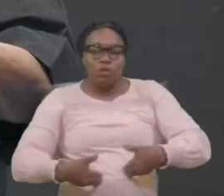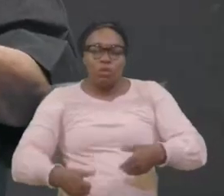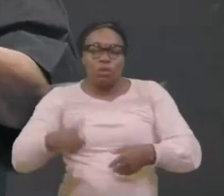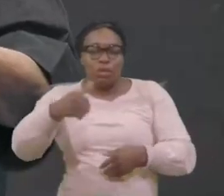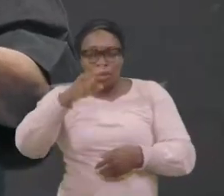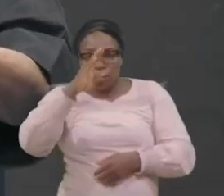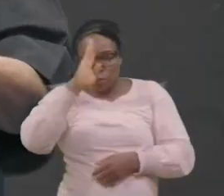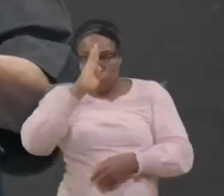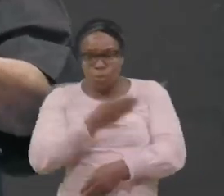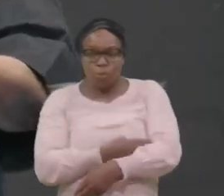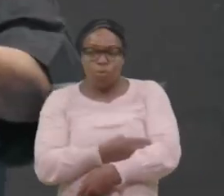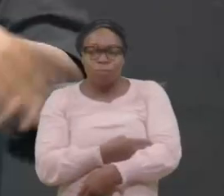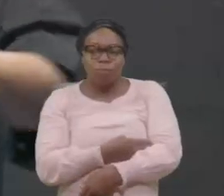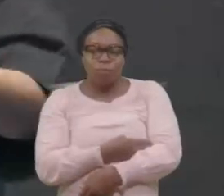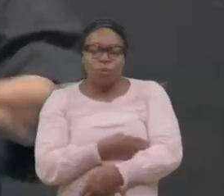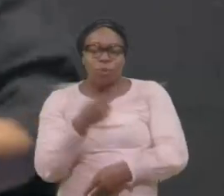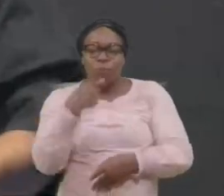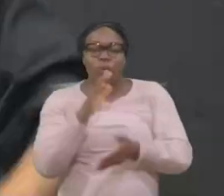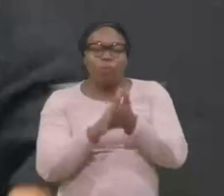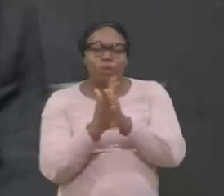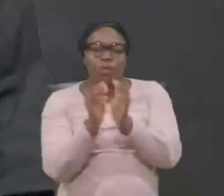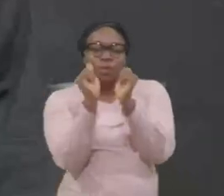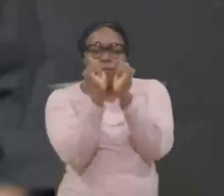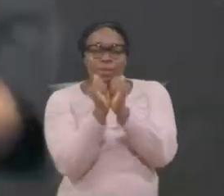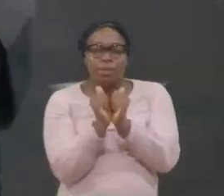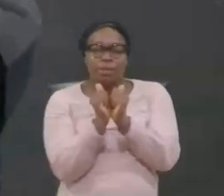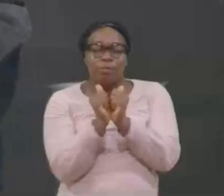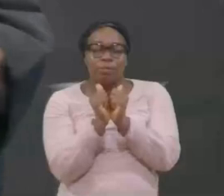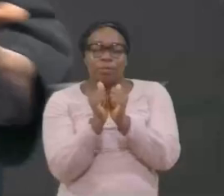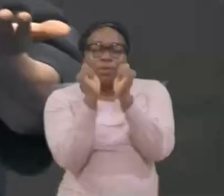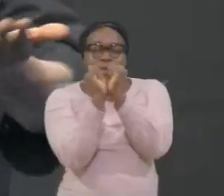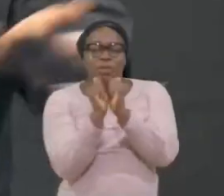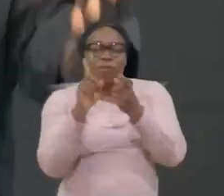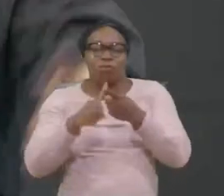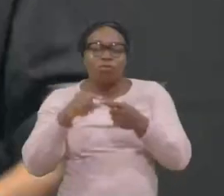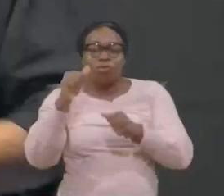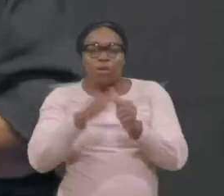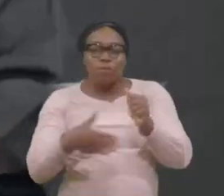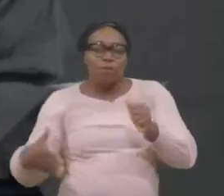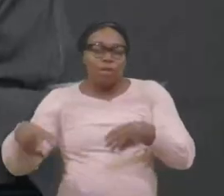qui est devenu esclave esclave à tout autour de lui